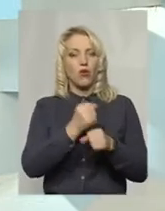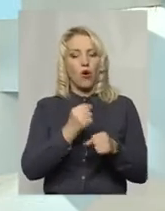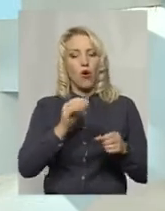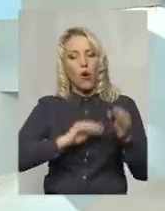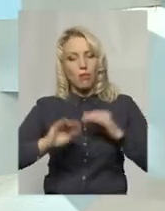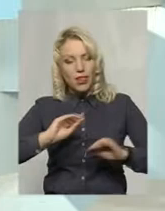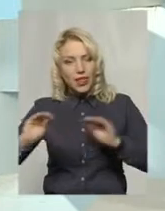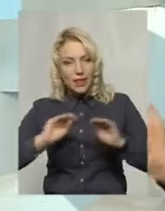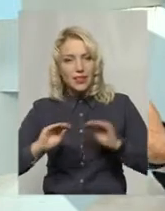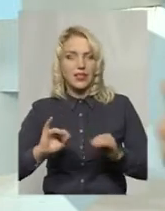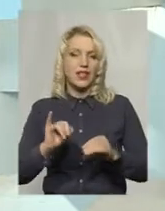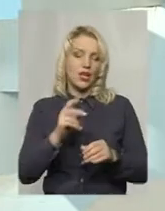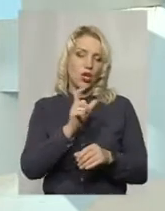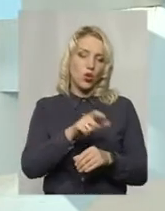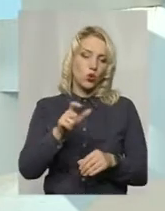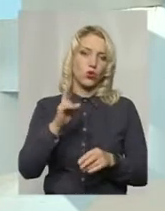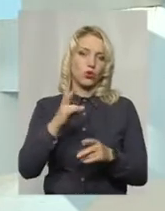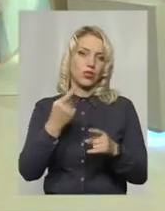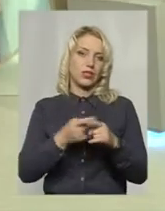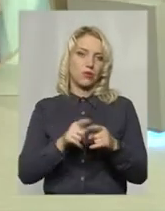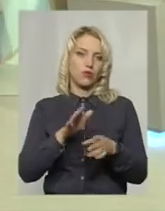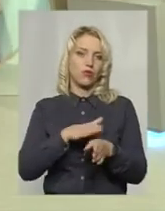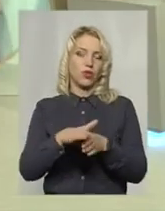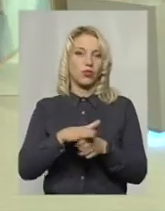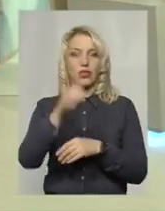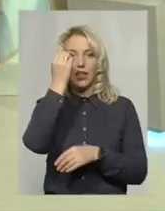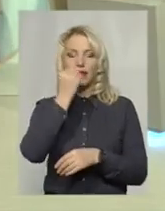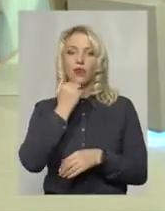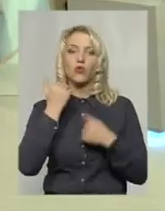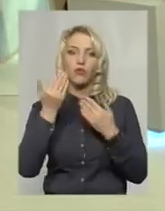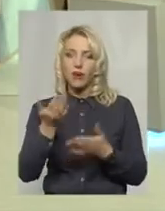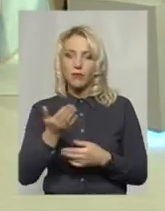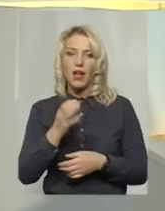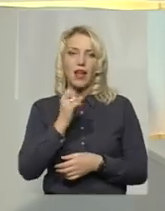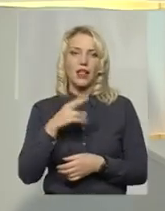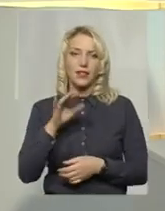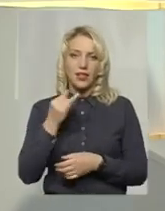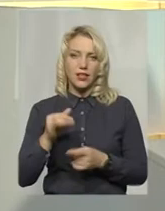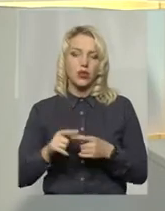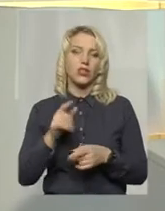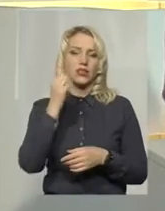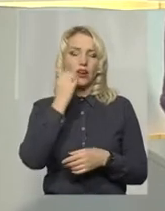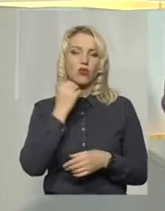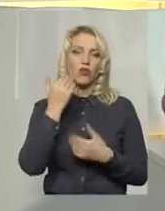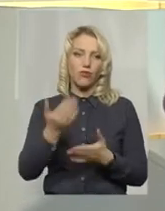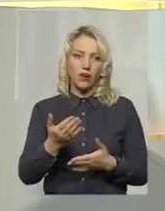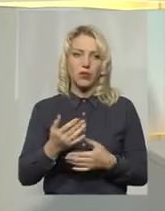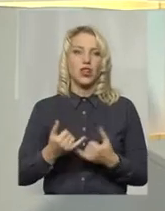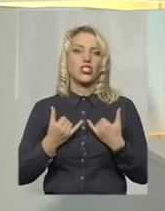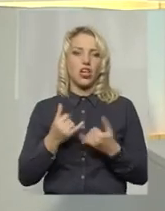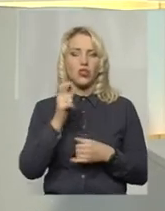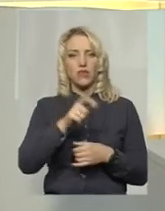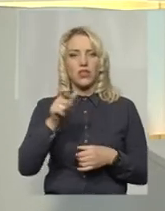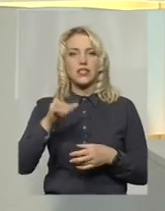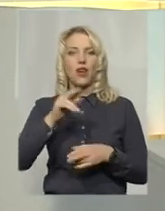можливість, і люди, які це будуть все виконувати. Зрозуміли. Дякую вам, пане Андрію. Дякую вам, шановні глядачі. Дякую